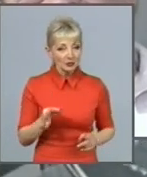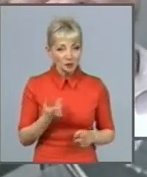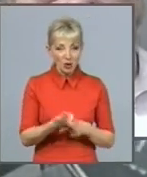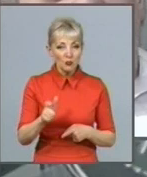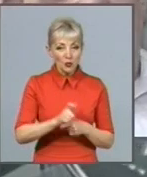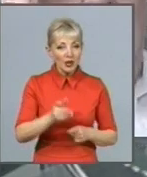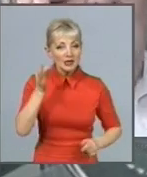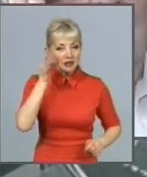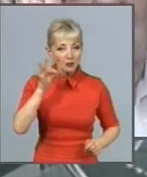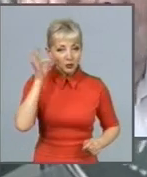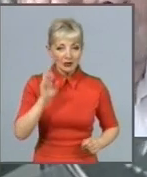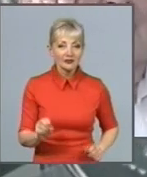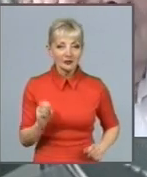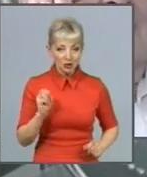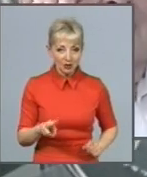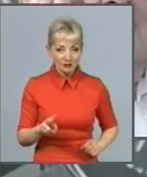чем...